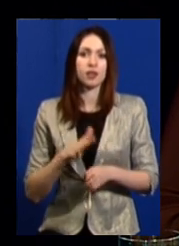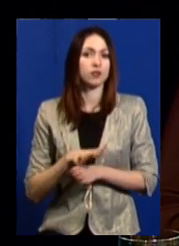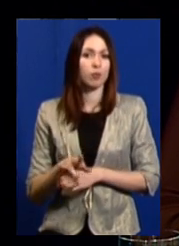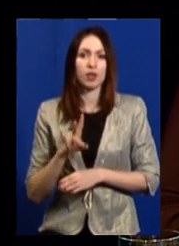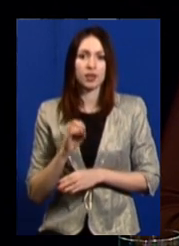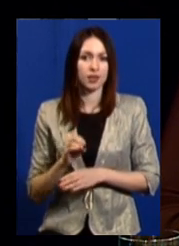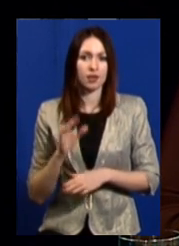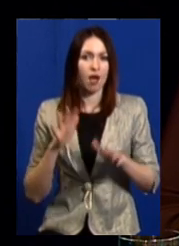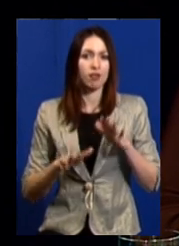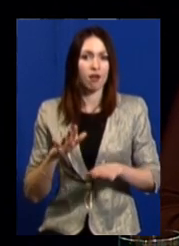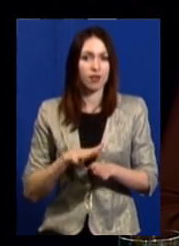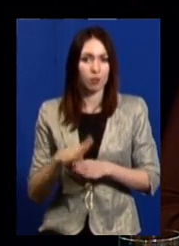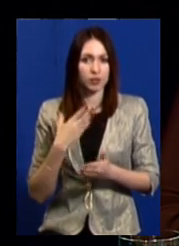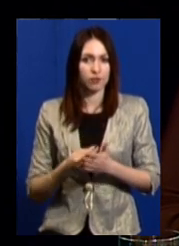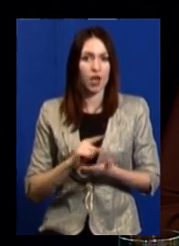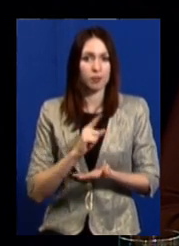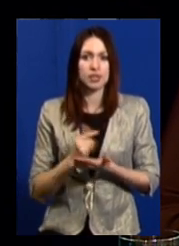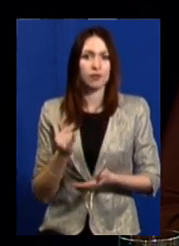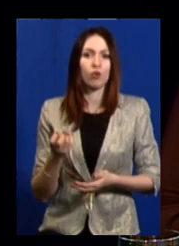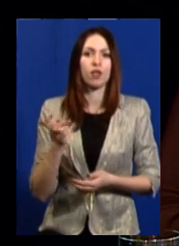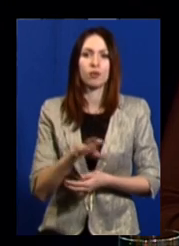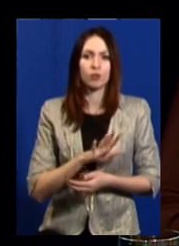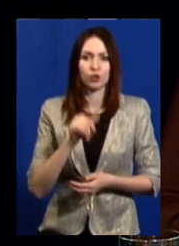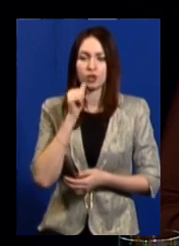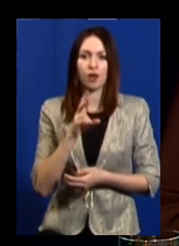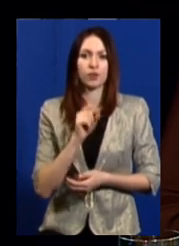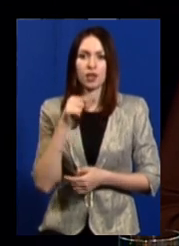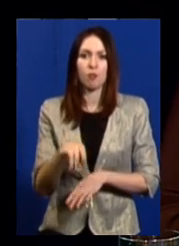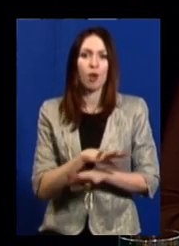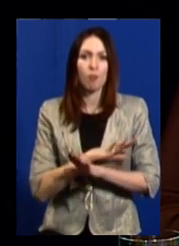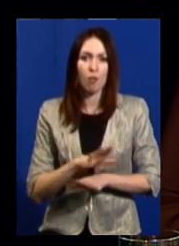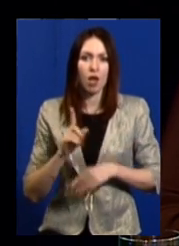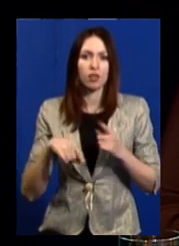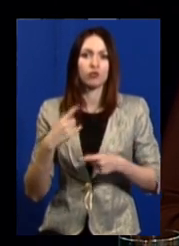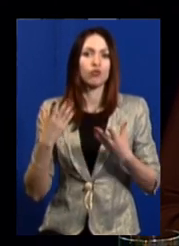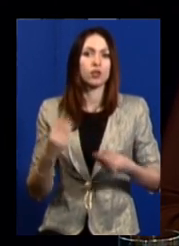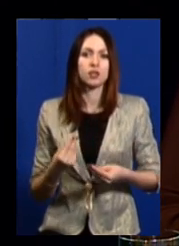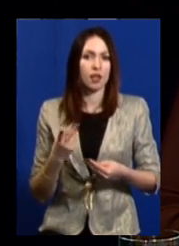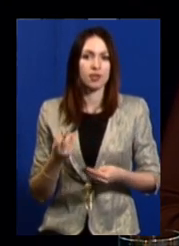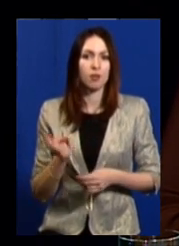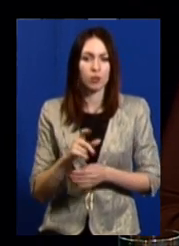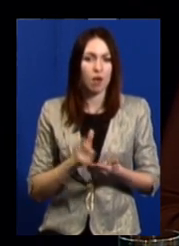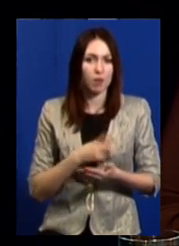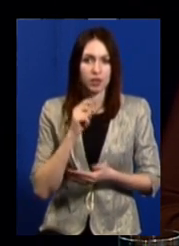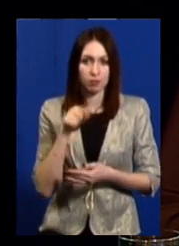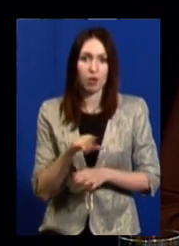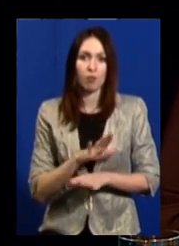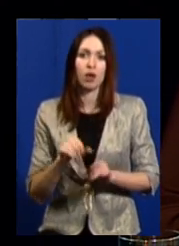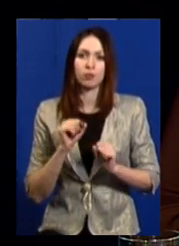обов'язки, і сьогодні не прийшли, завтра не потрапили, через день не прийшли, знову не потрапили, може